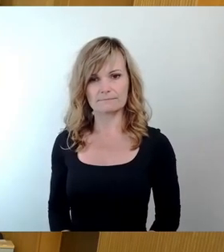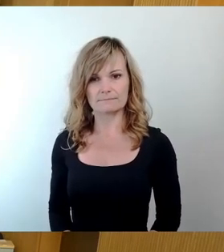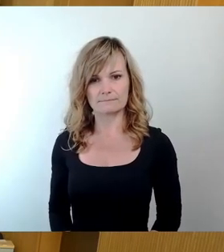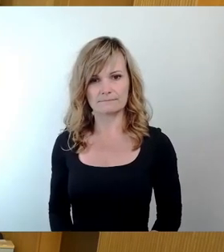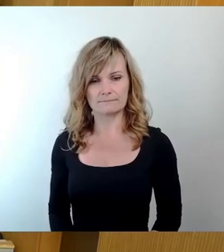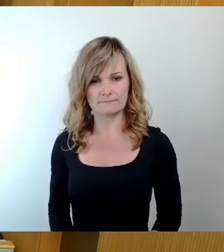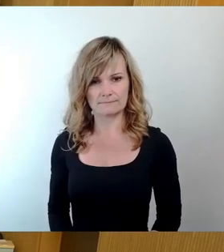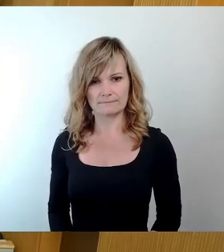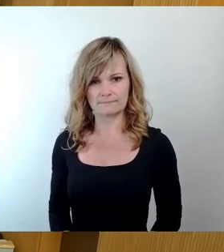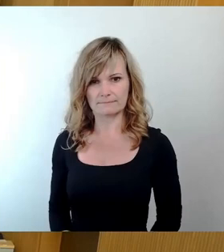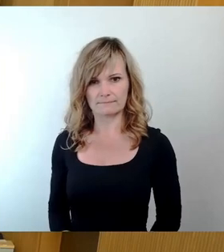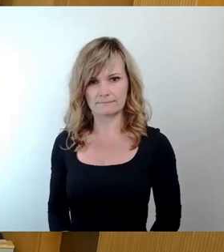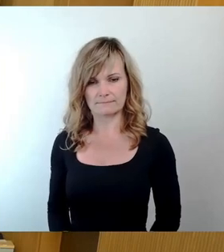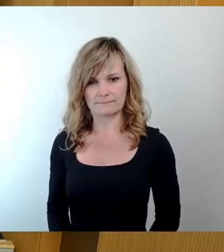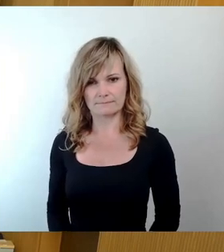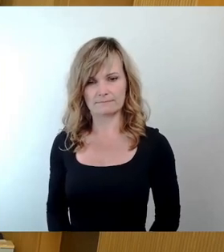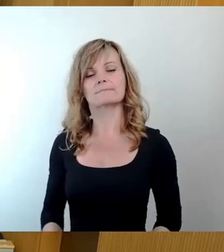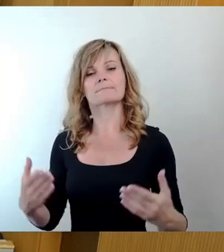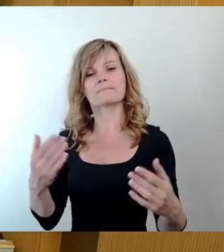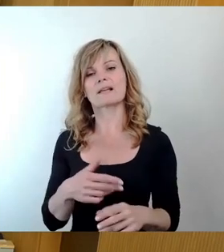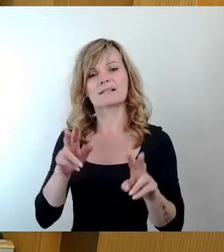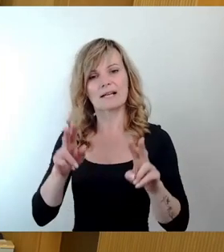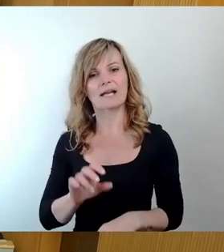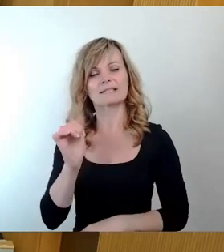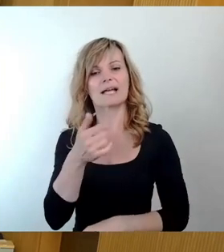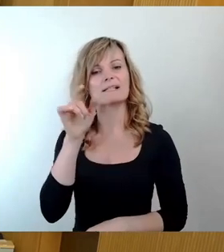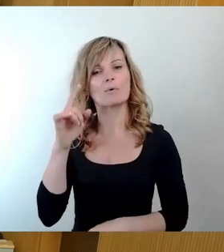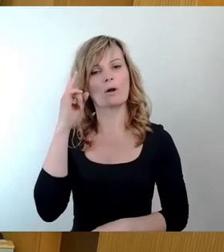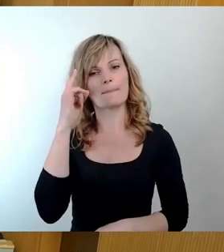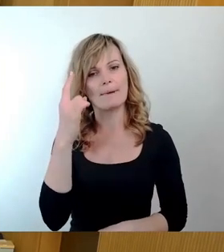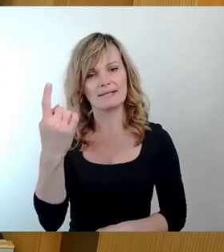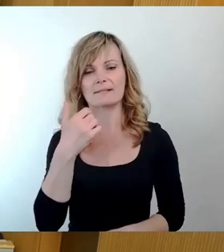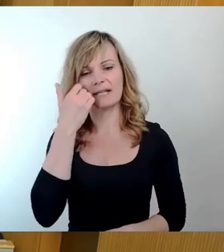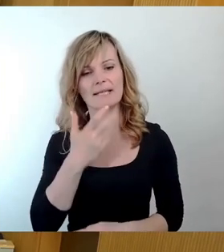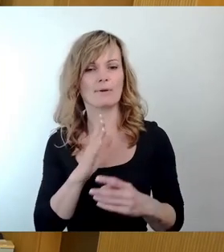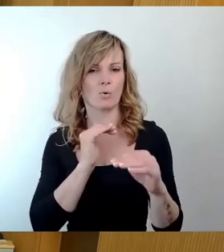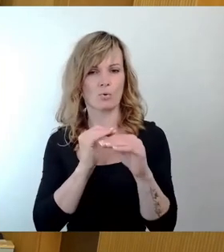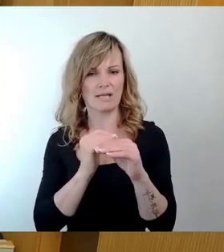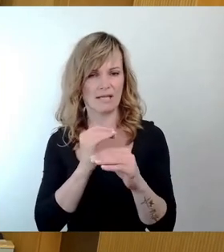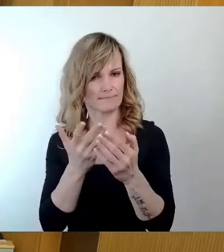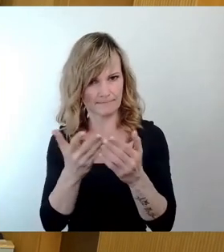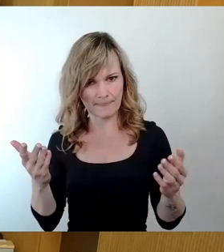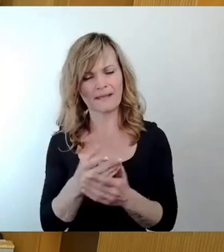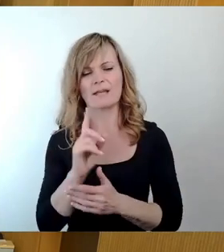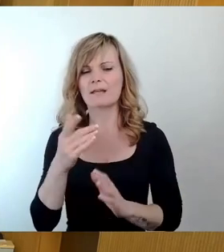Herr erster Bürgermeister, liebe Kolleginnen und Kollegen, um das nochmal zu präzisieren. Unser